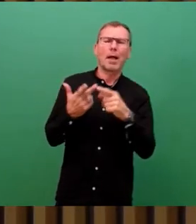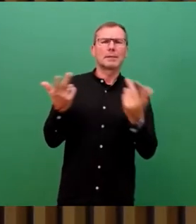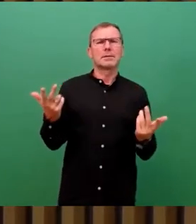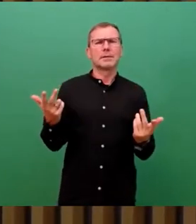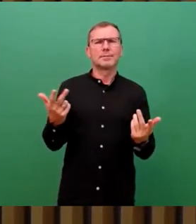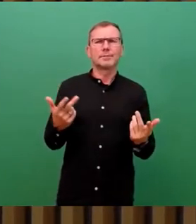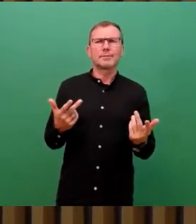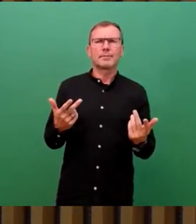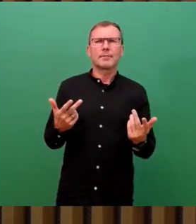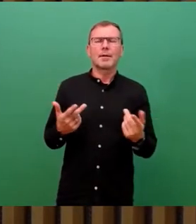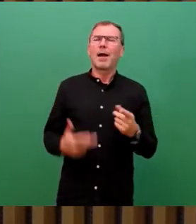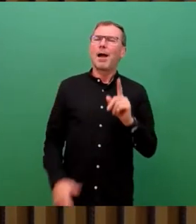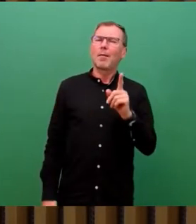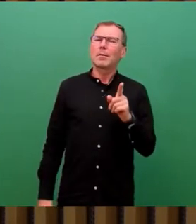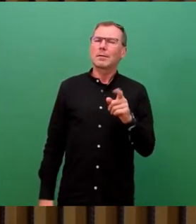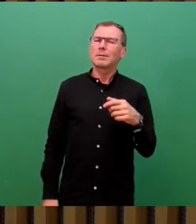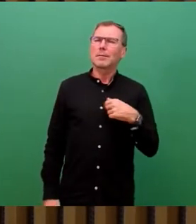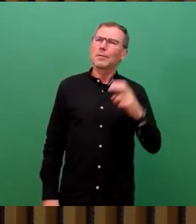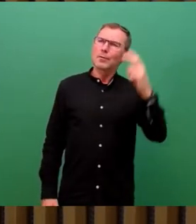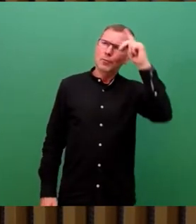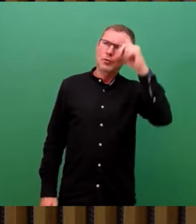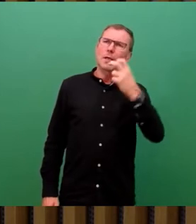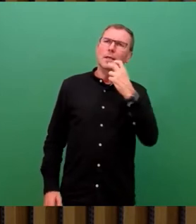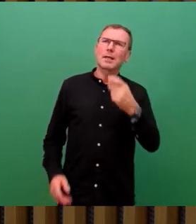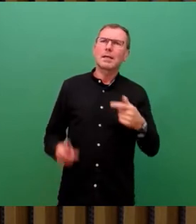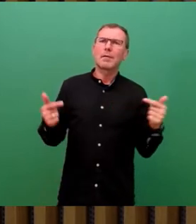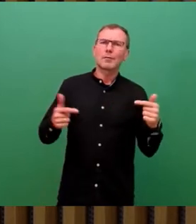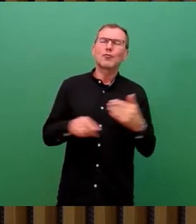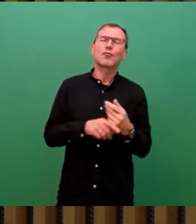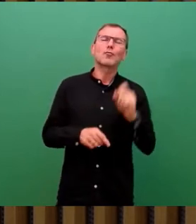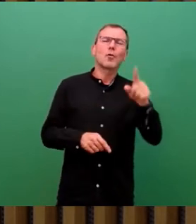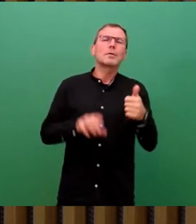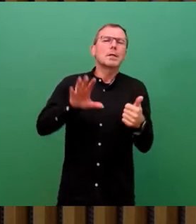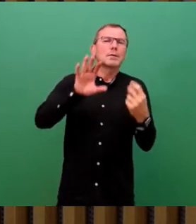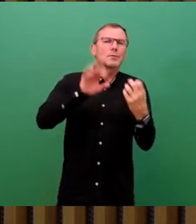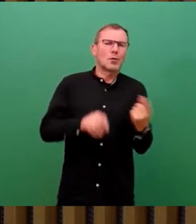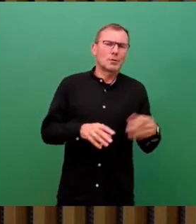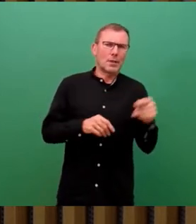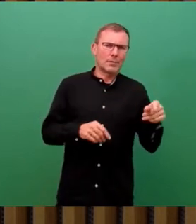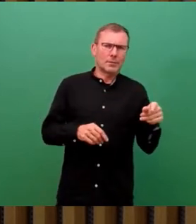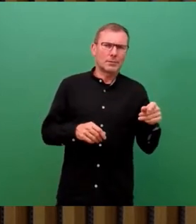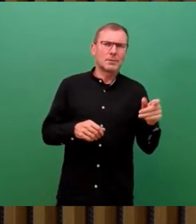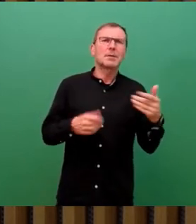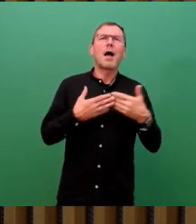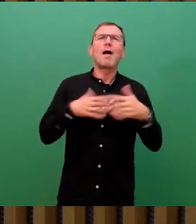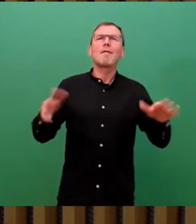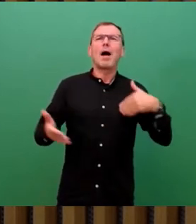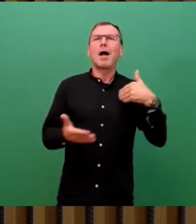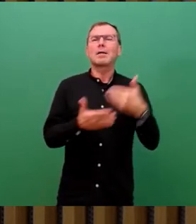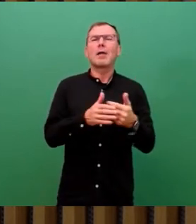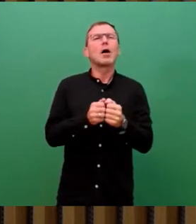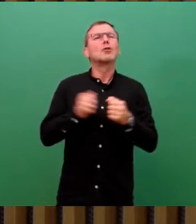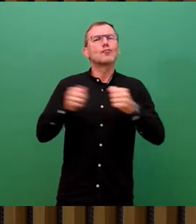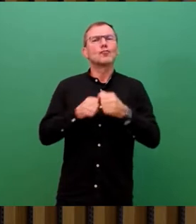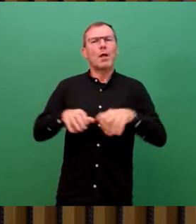hat das Elend der deutschen Energieversorgung 1996 angefangen, als die Energiemärkte liberalisiert worden sind, das Staatsmonopol aufgegeben worden